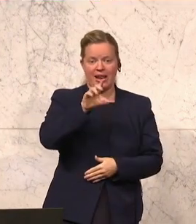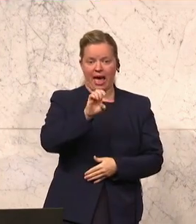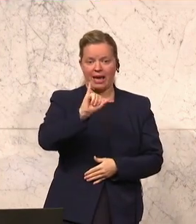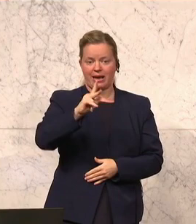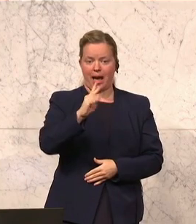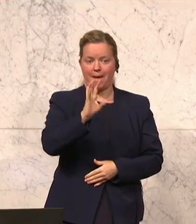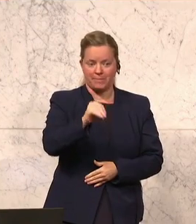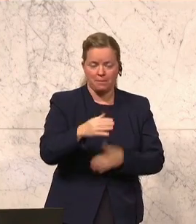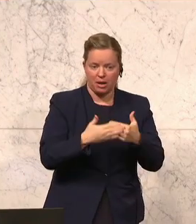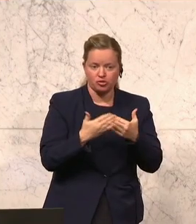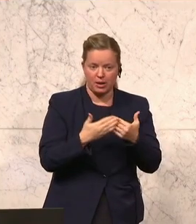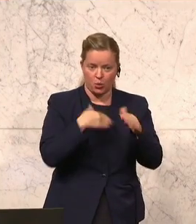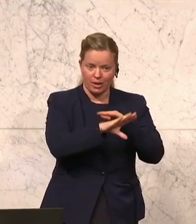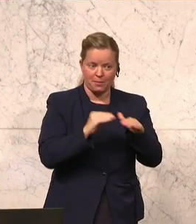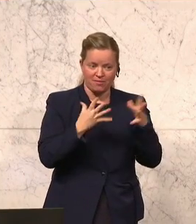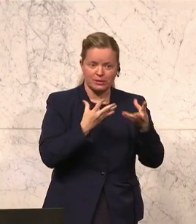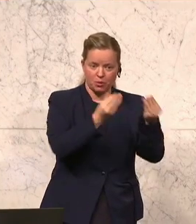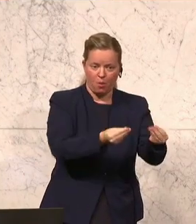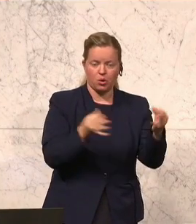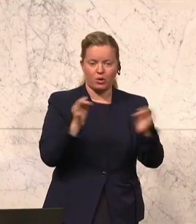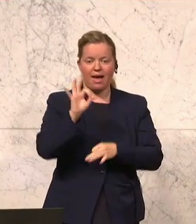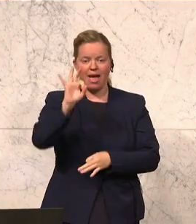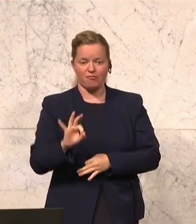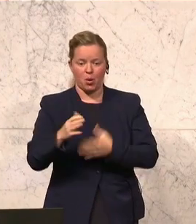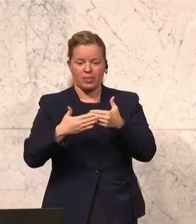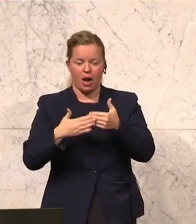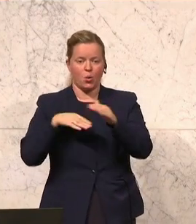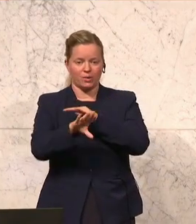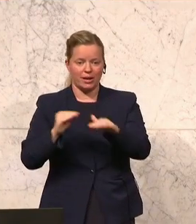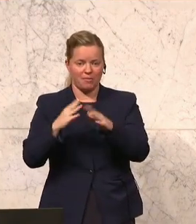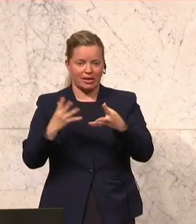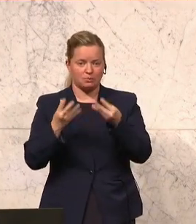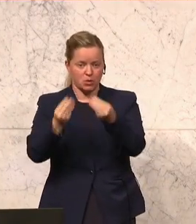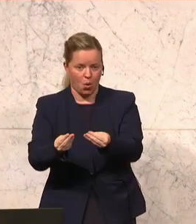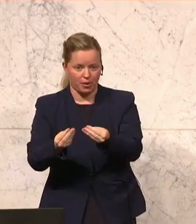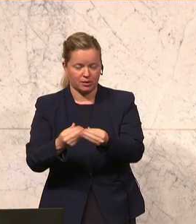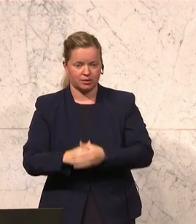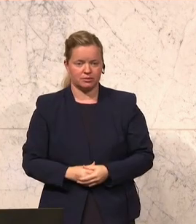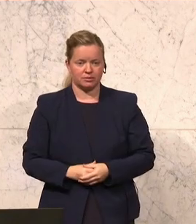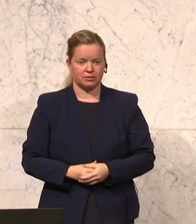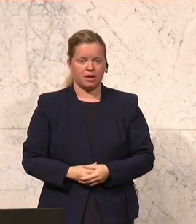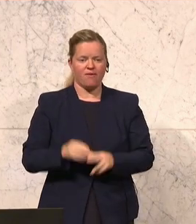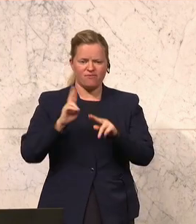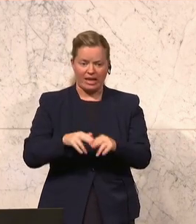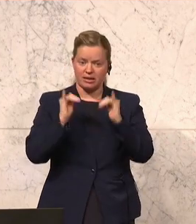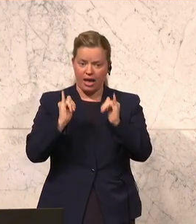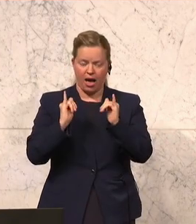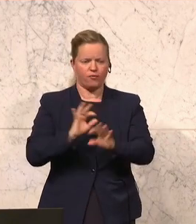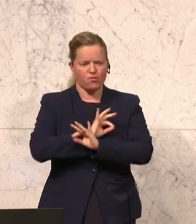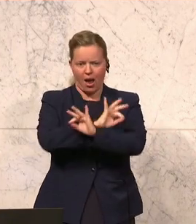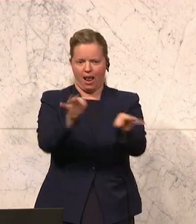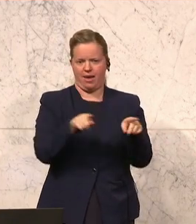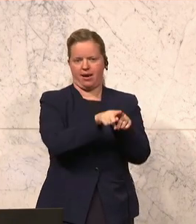was SPÖ-nahe Unternehmen bekommen haben, was vielleicht auch FPÖ-nahe Unternehmen bekommen haben. Wenn muss es natürlich für alle sein? Und diesen Grundsatz